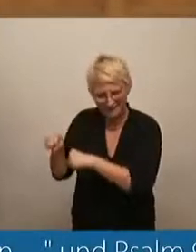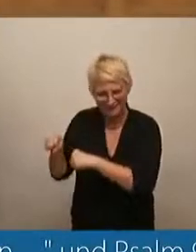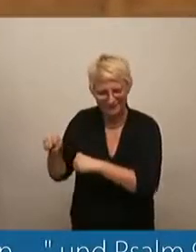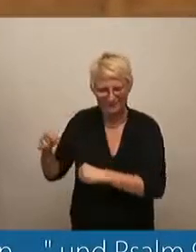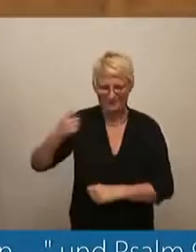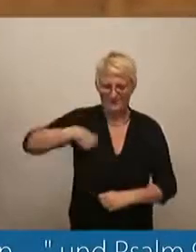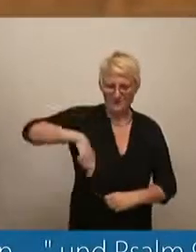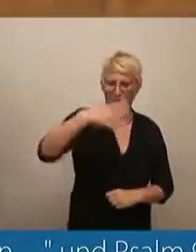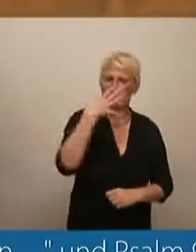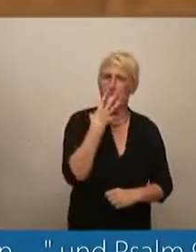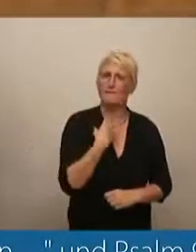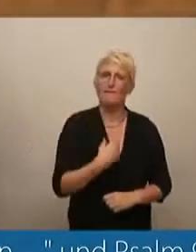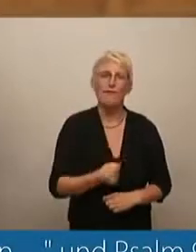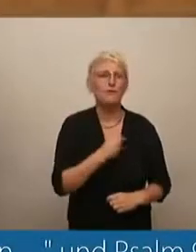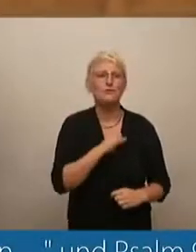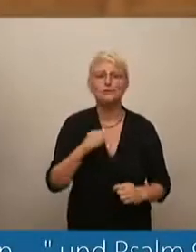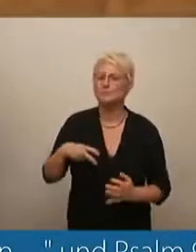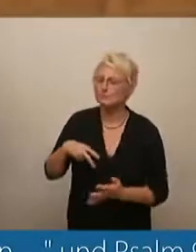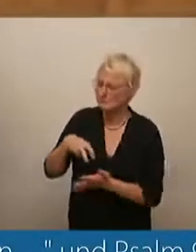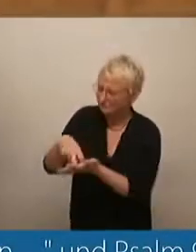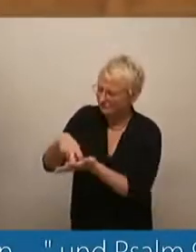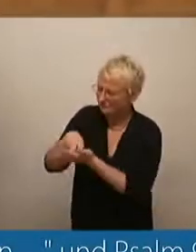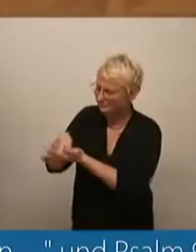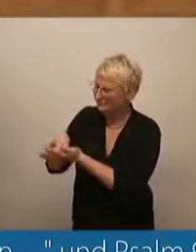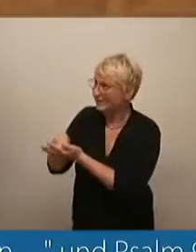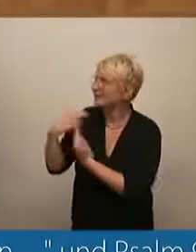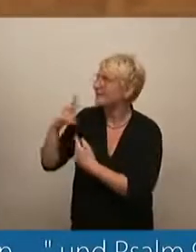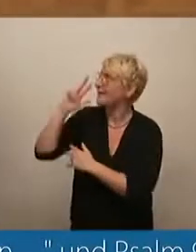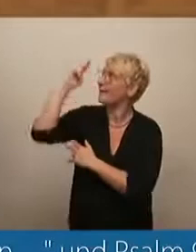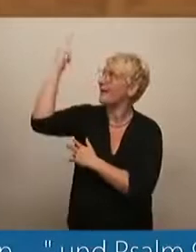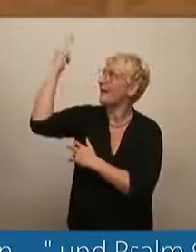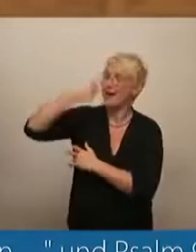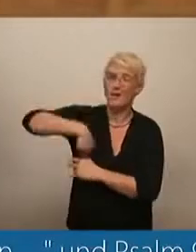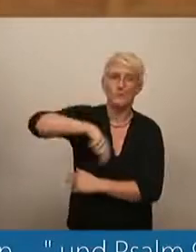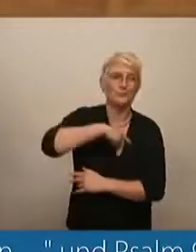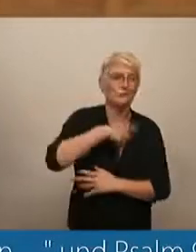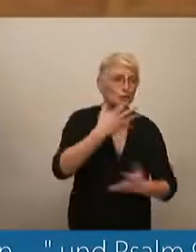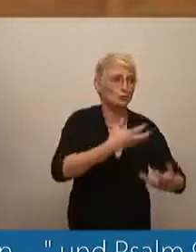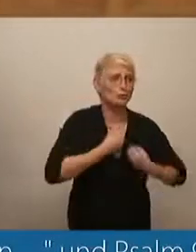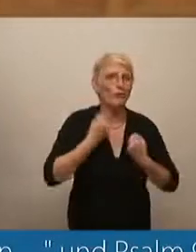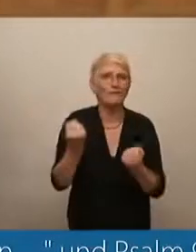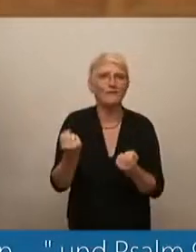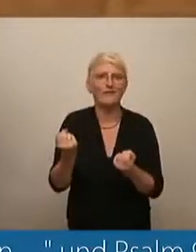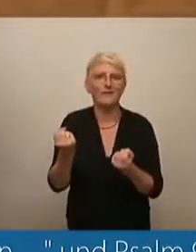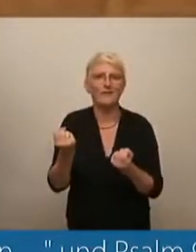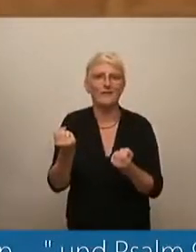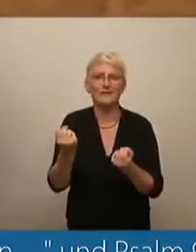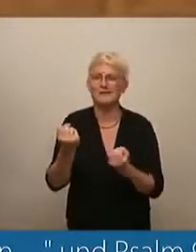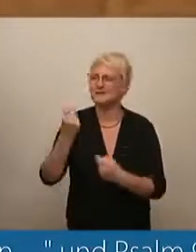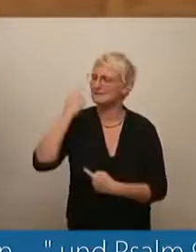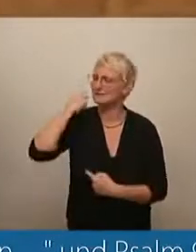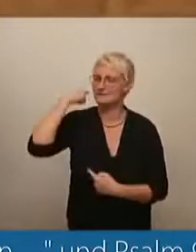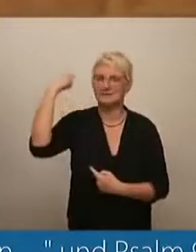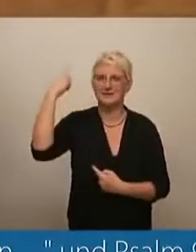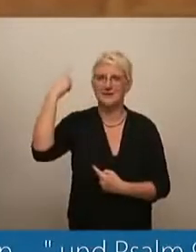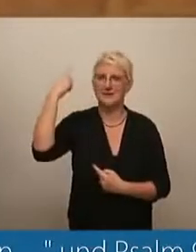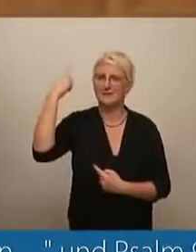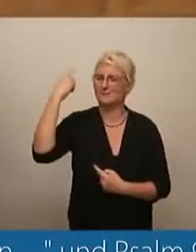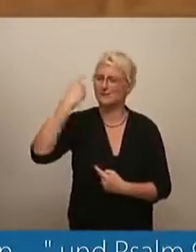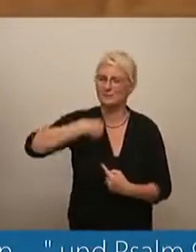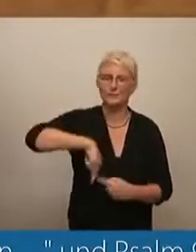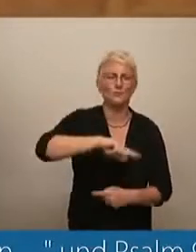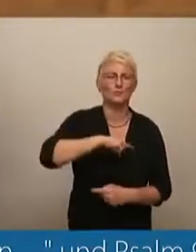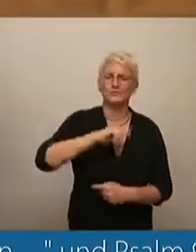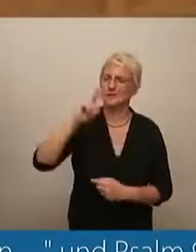niederknien vor dem Herrn, unserem Schöpfer. Denn er ist unser Gott,